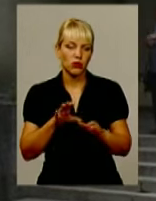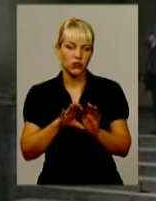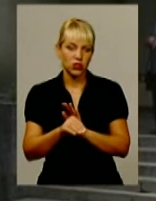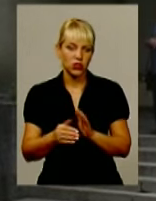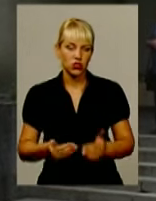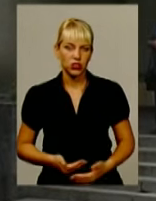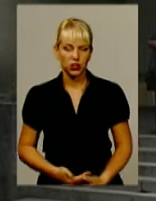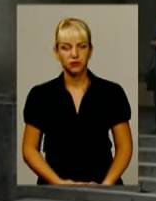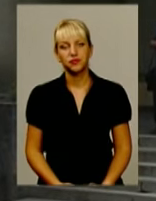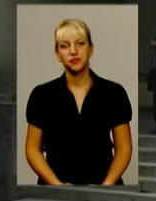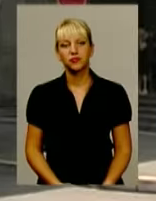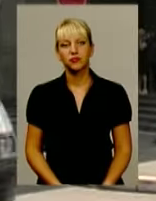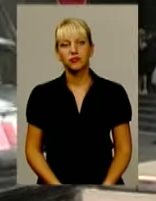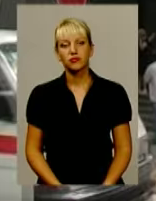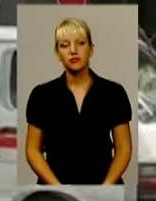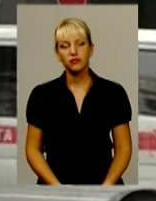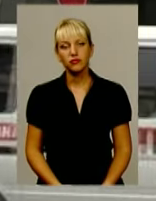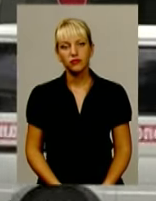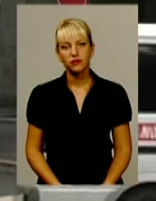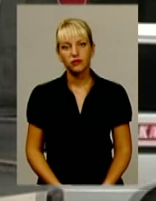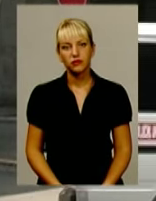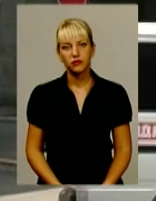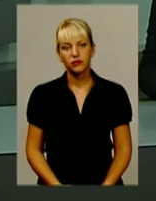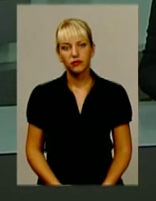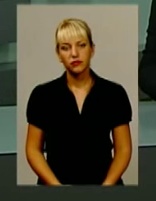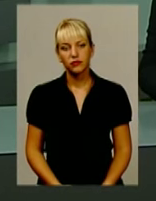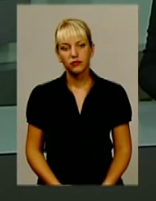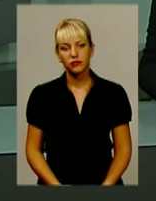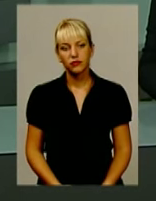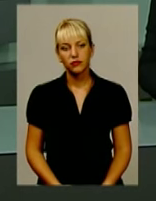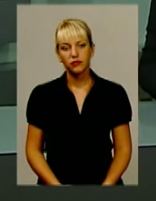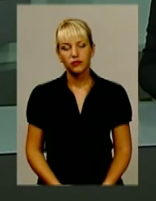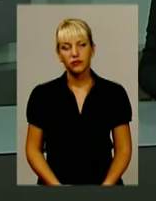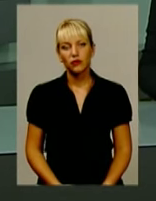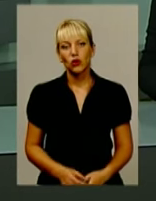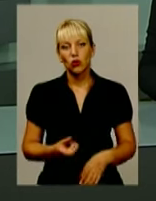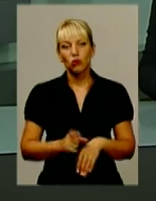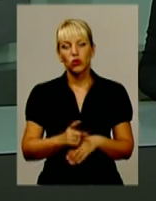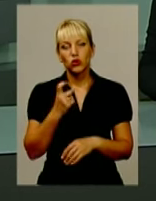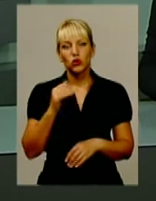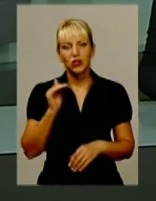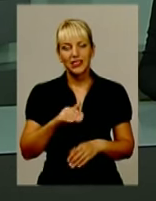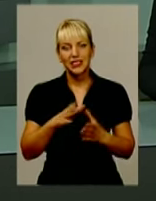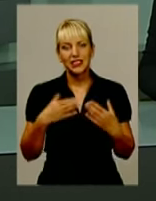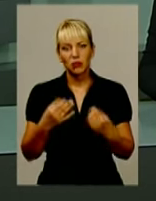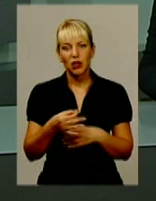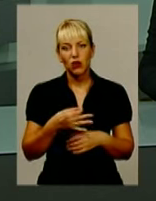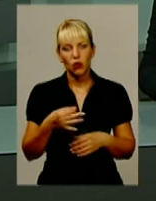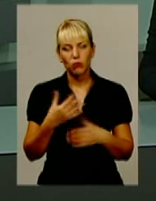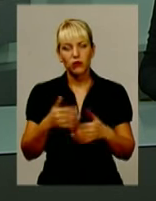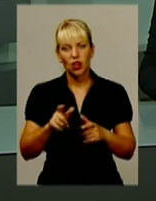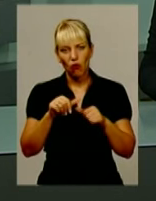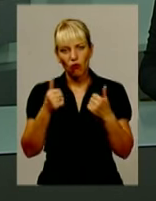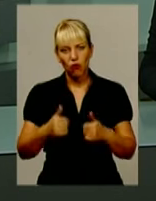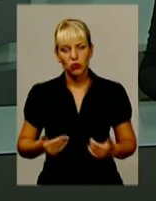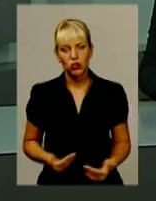Світлана Золота, Андрій Лазарук для інформаційного випуску. Понад 100 тисяч сімей області вже оформили житлові